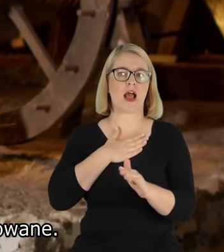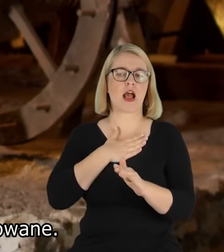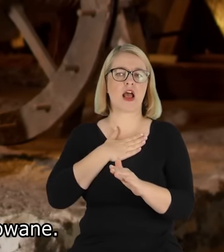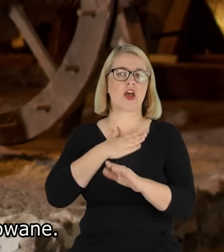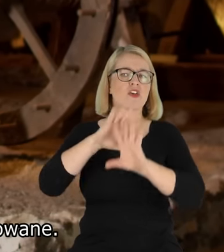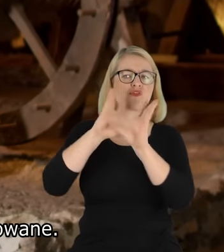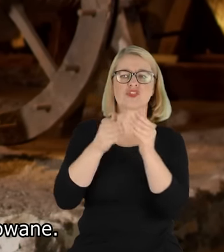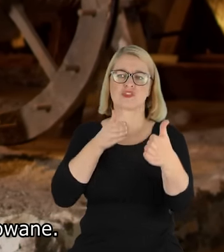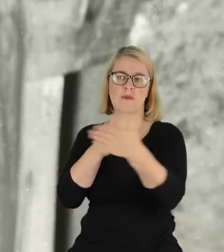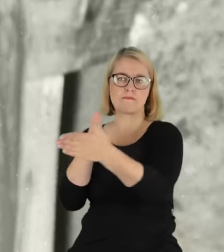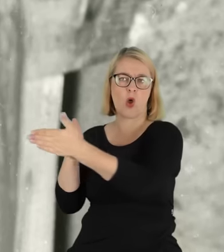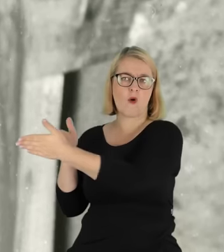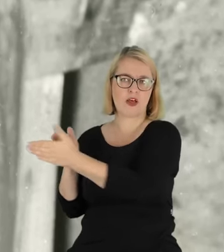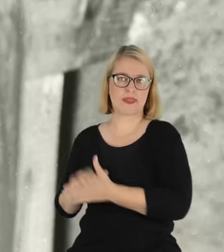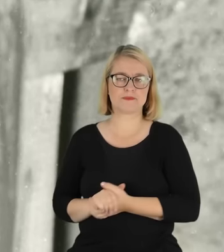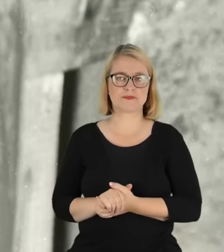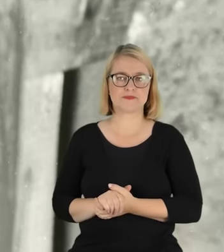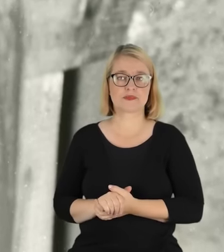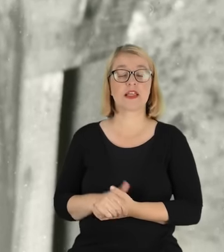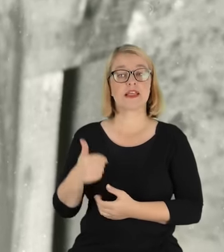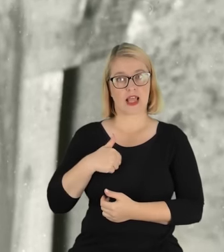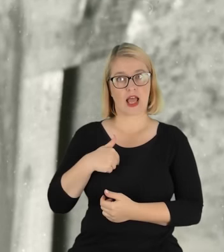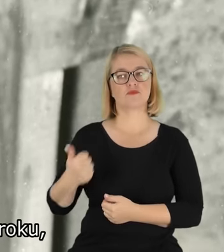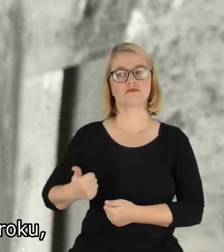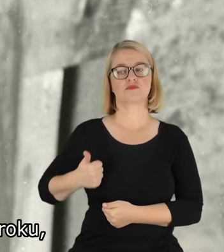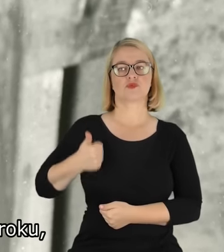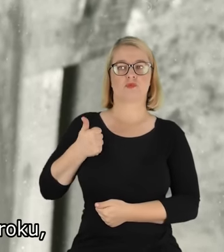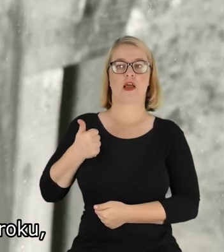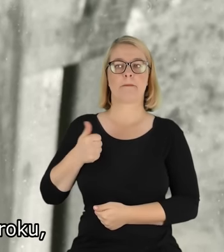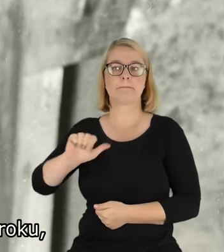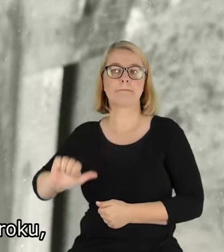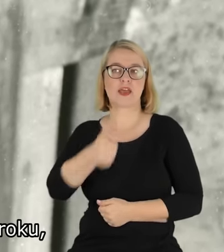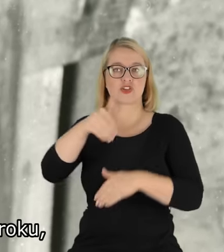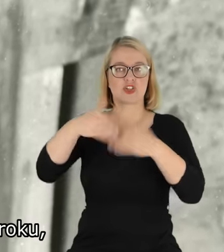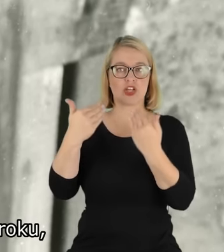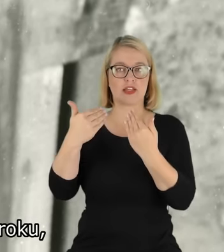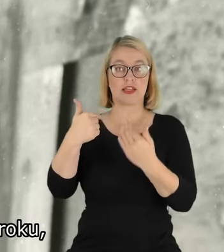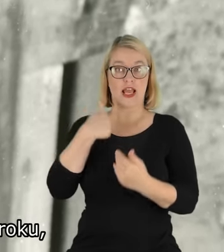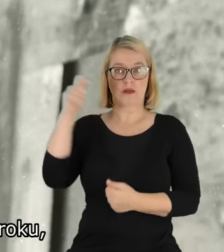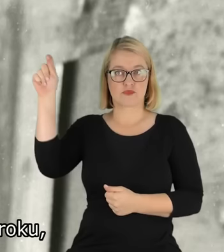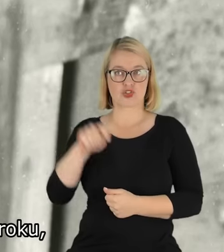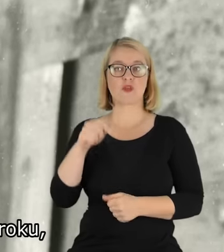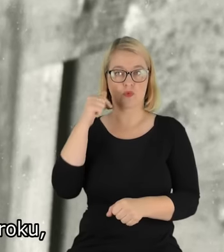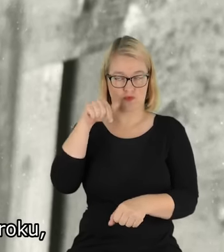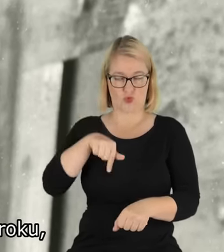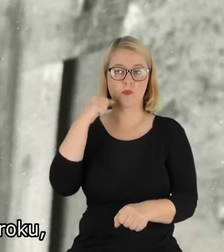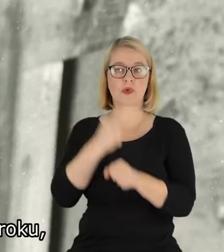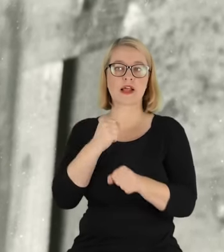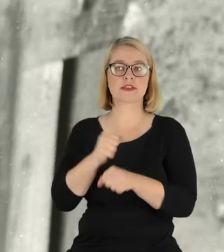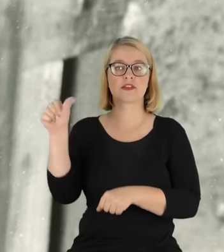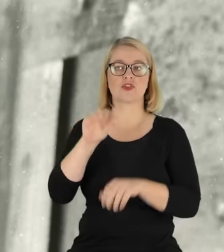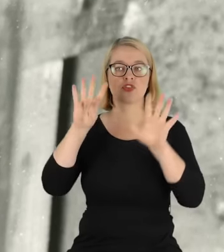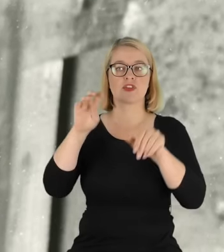zostało, jak gdyby, zablokowane. Moim zaszczytem było to, że pierwszy dzień, w którym przyszedłem tutaj do pracy w 1965